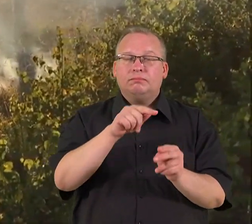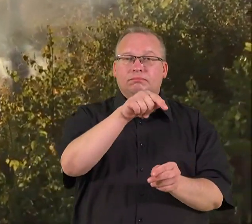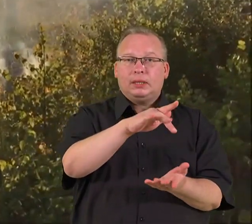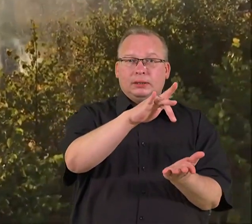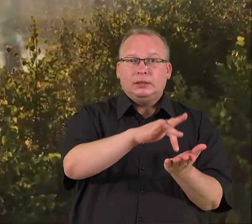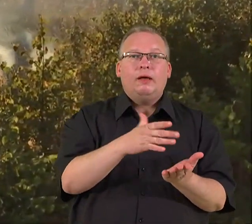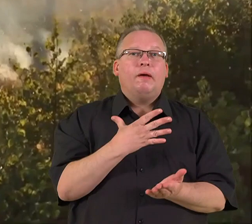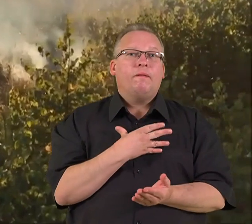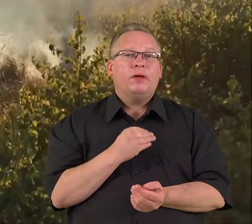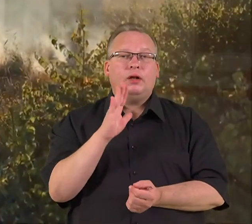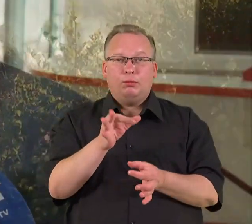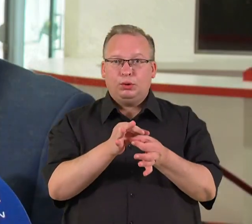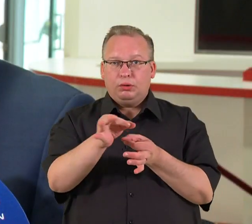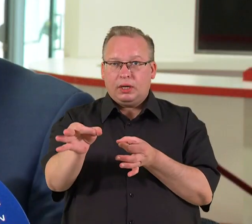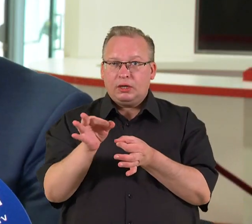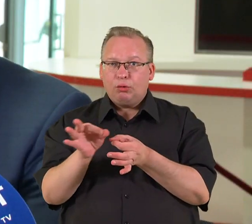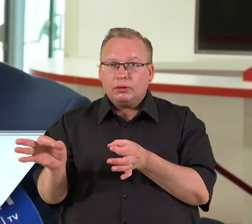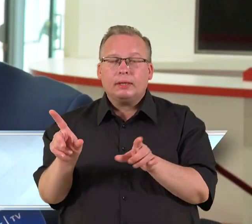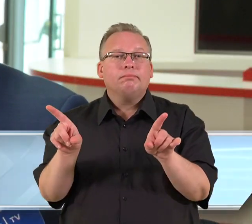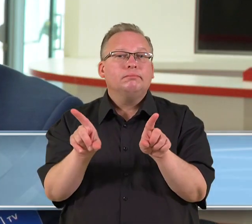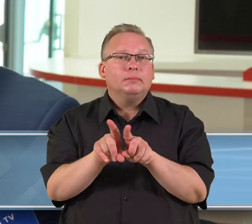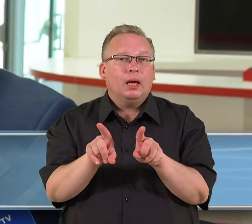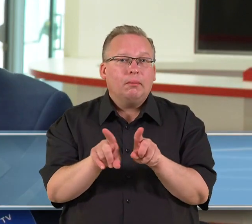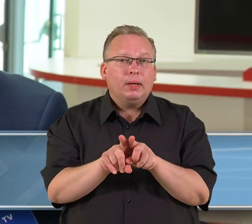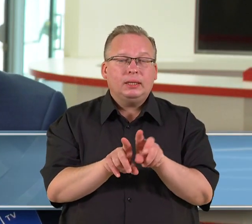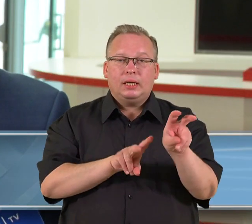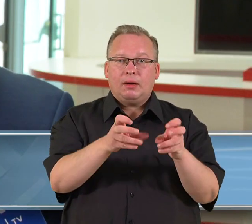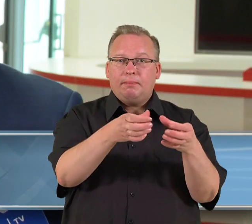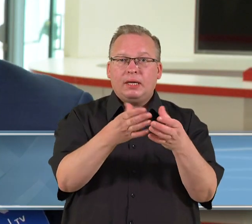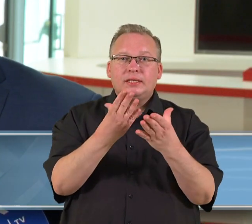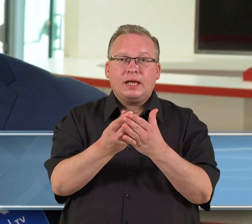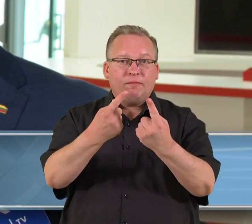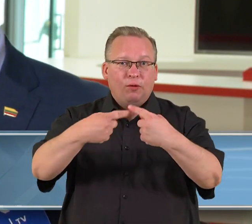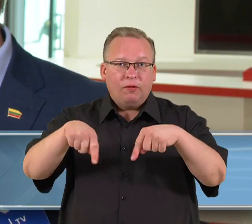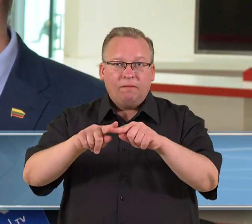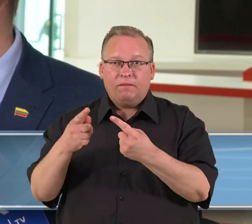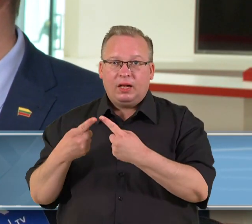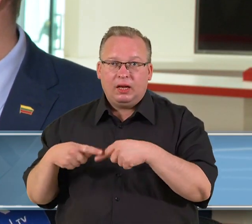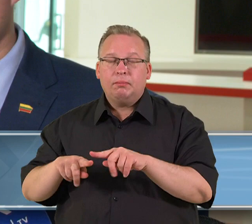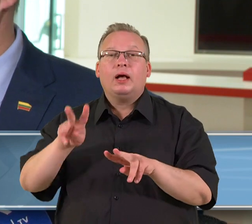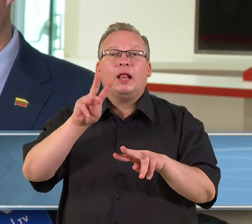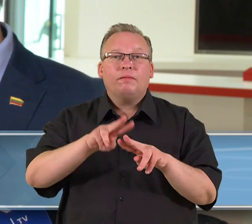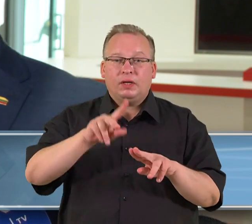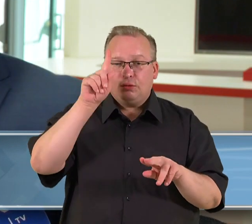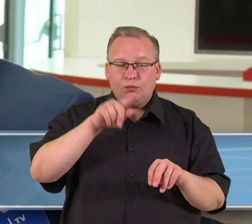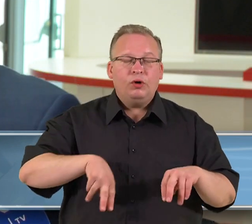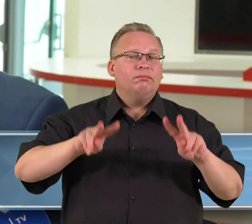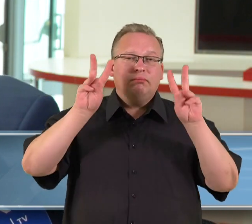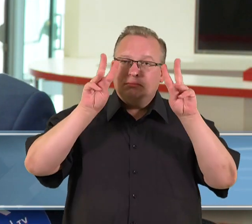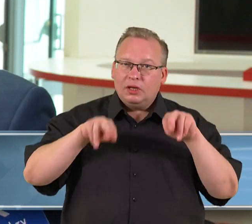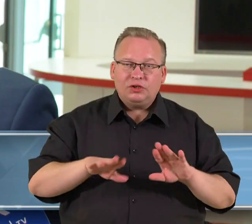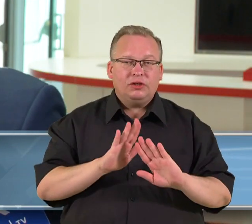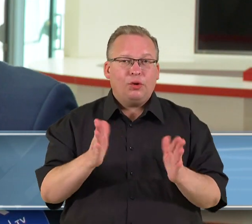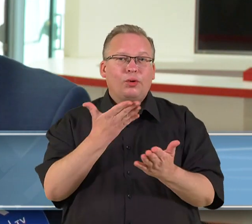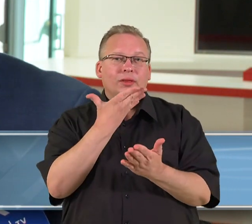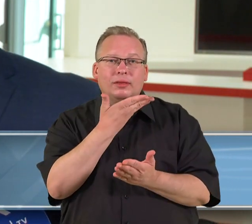labai norim, kad jis būtų ir regioninis. Galbūt ne kiekvienoje rinktinėje turėtų savo filialą. Tas yra labai svarbu. Gal vietą žinot? Ne, kol kas tikrai nėra jokių